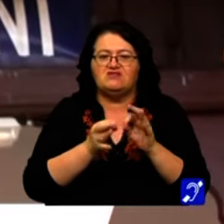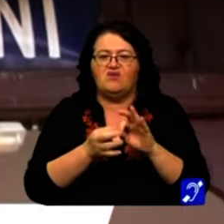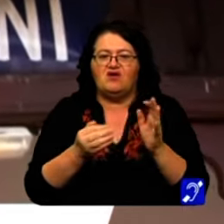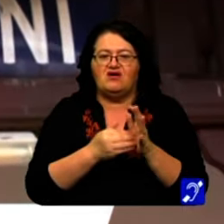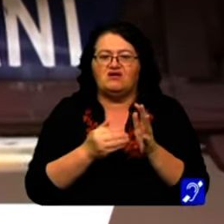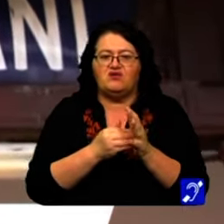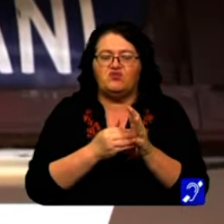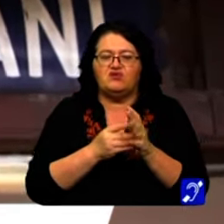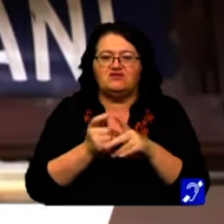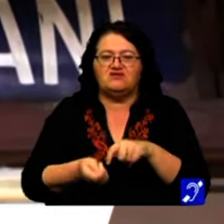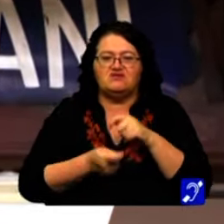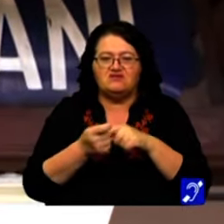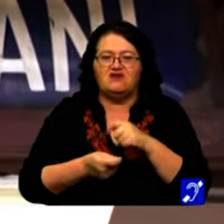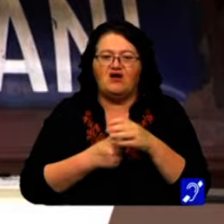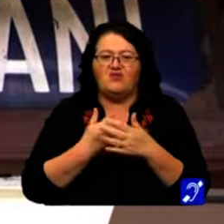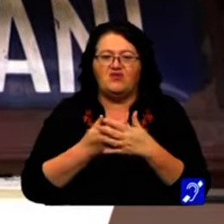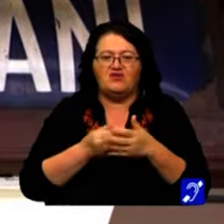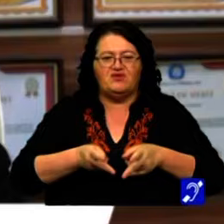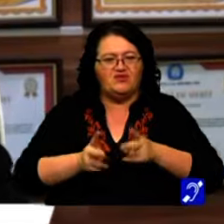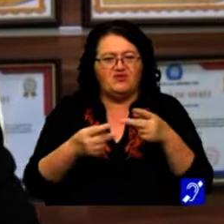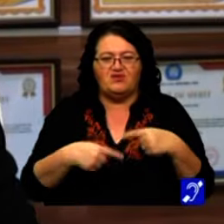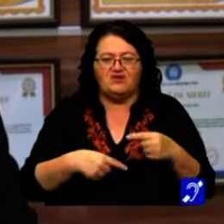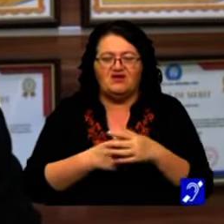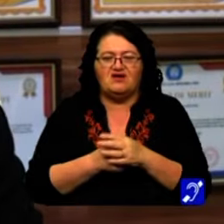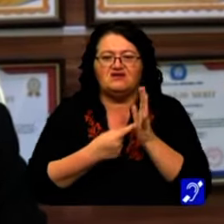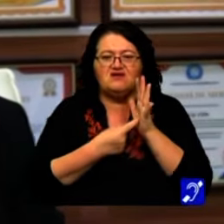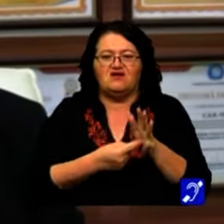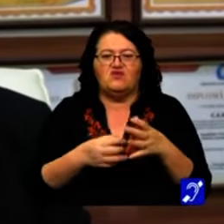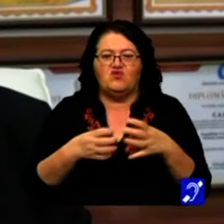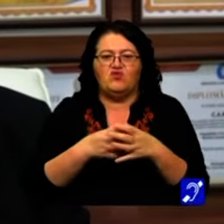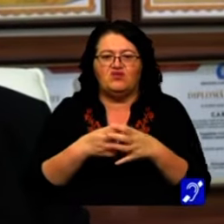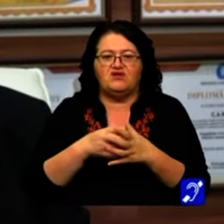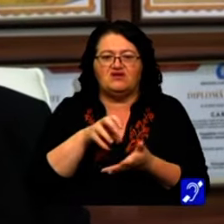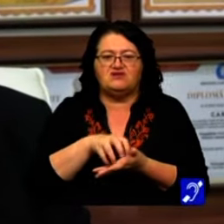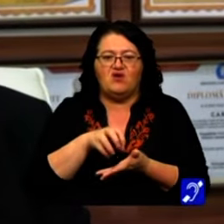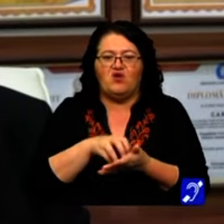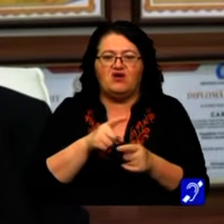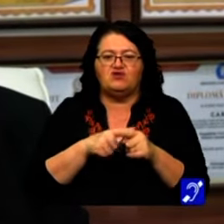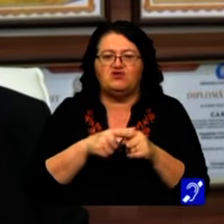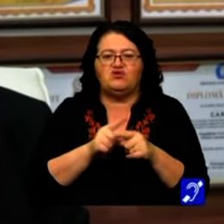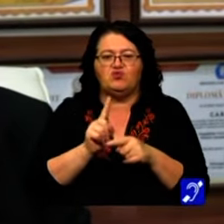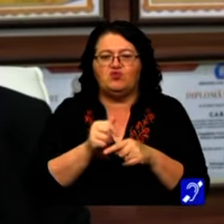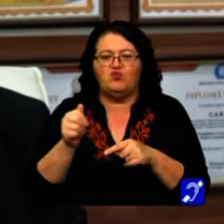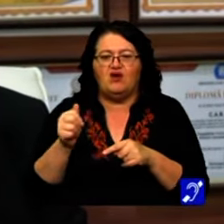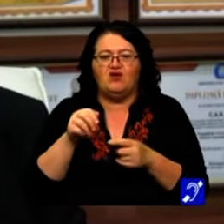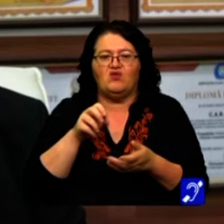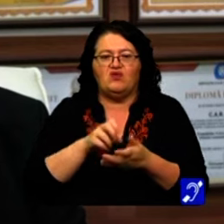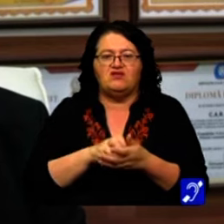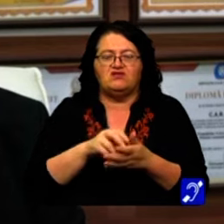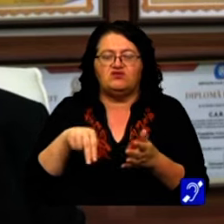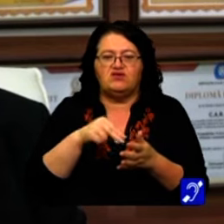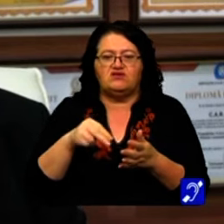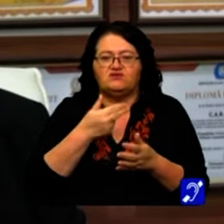trebui să se sapă, pentru că nu aveai pe unde să mergi, nici potecă nu aveai. Să arătăm comunității locale, și nu numai comunităților locale din